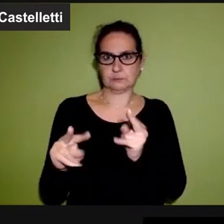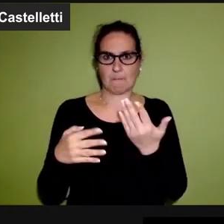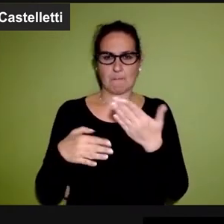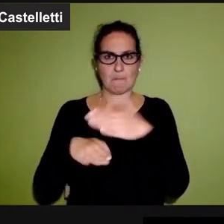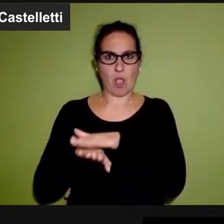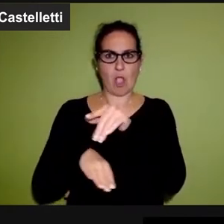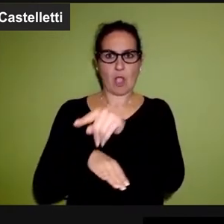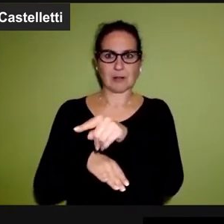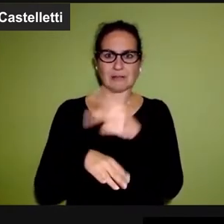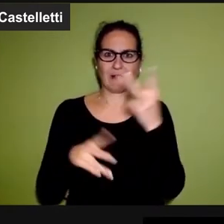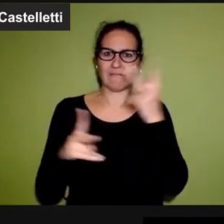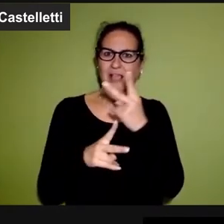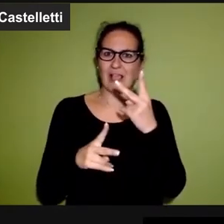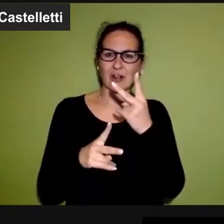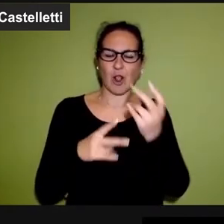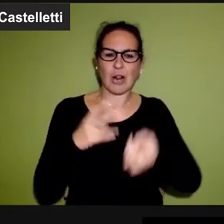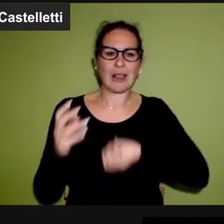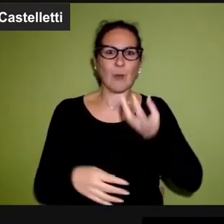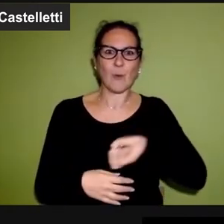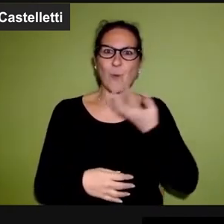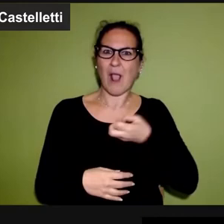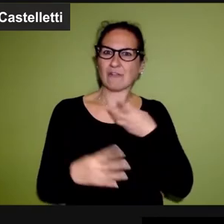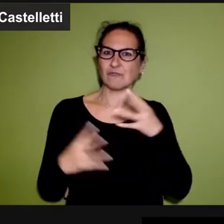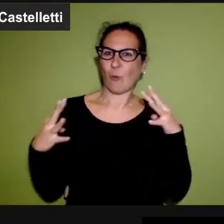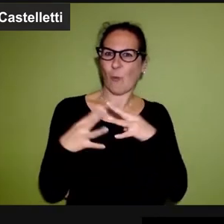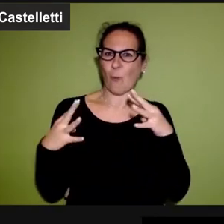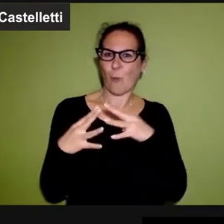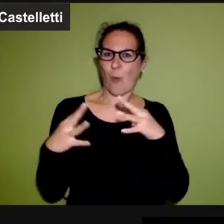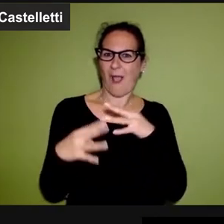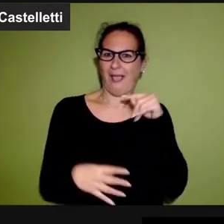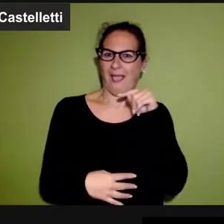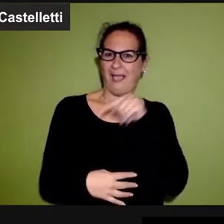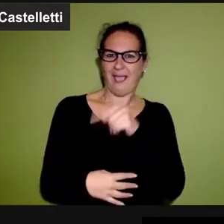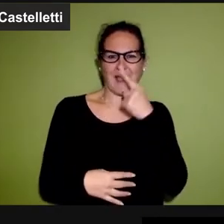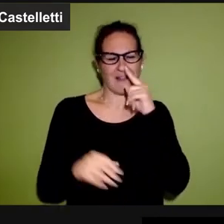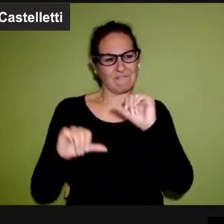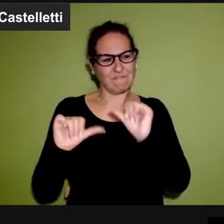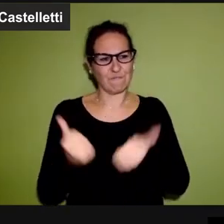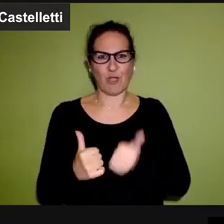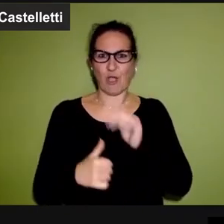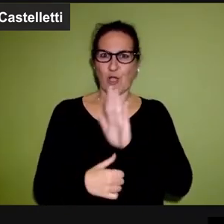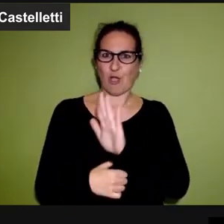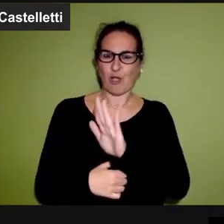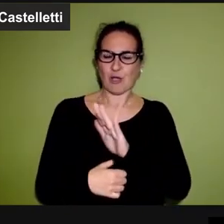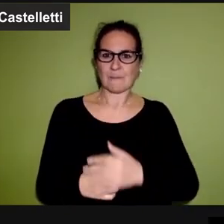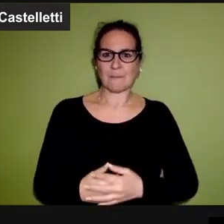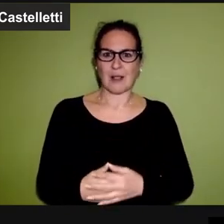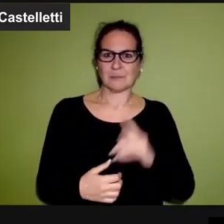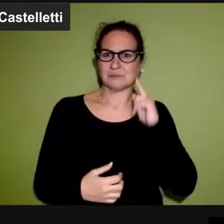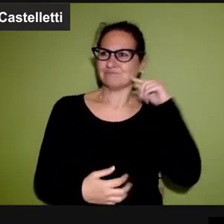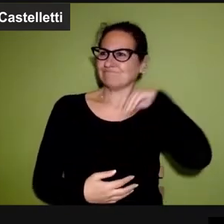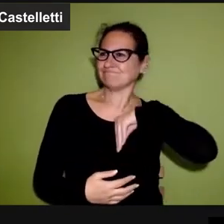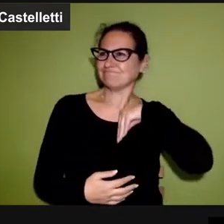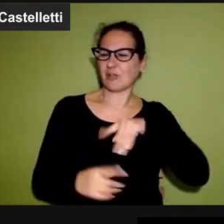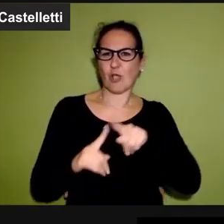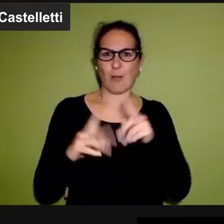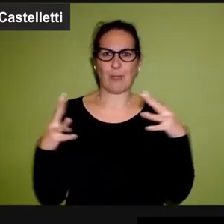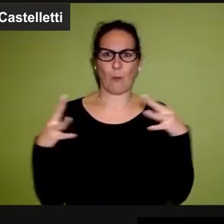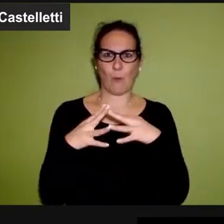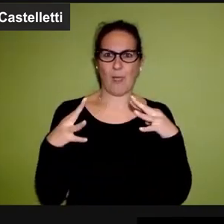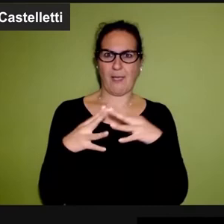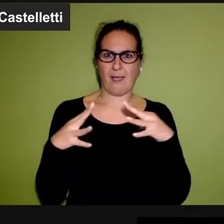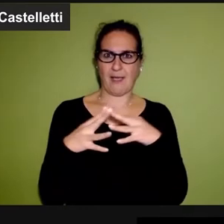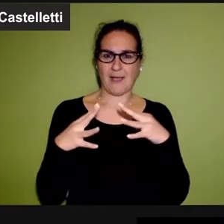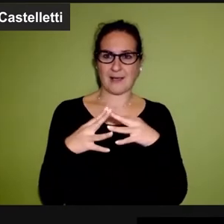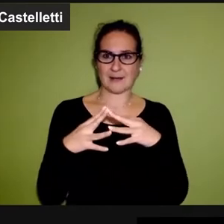riflettori. Tant'è che è emerso questo linguaggio bellico perché nel sentire comune anche era quello del conflitto. Ecco